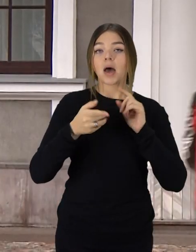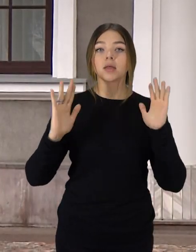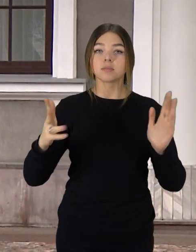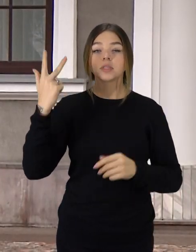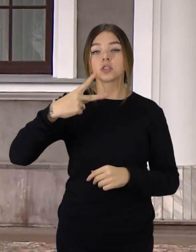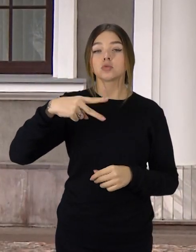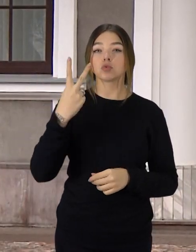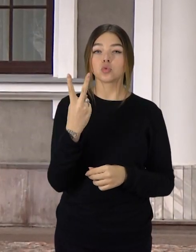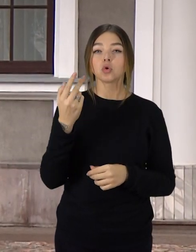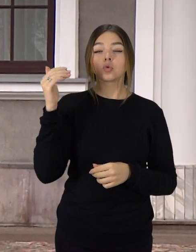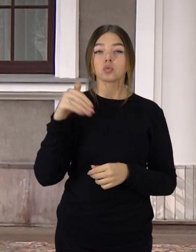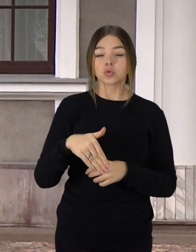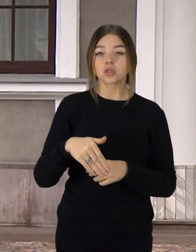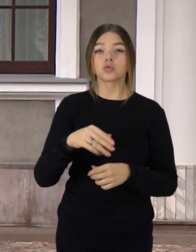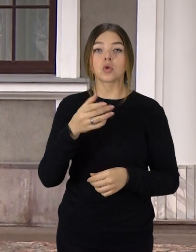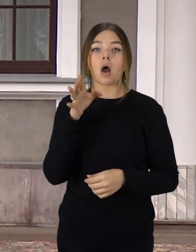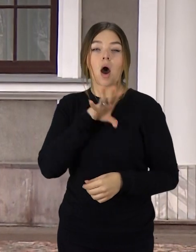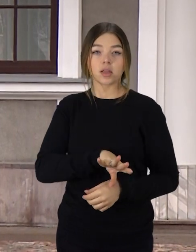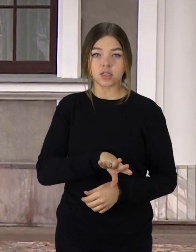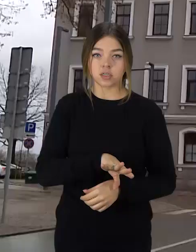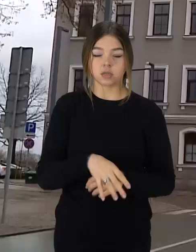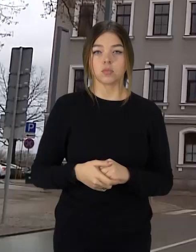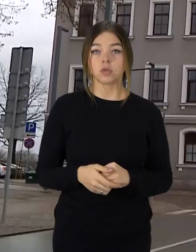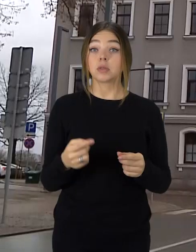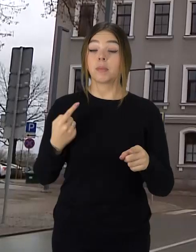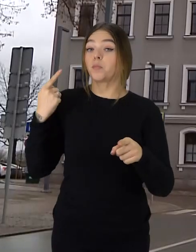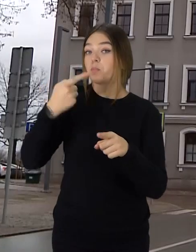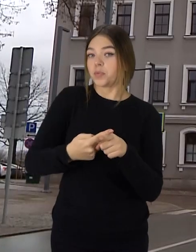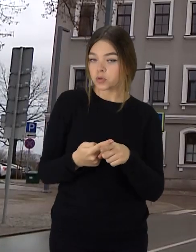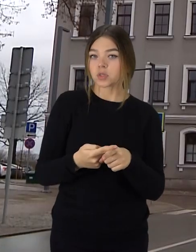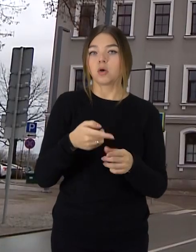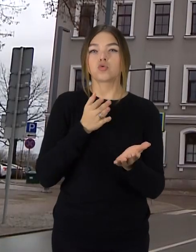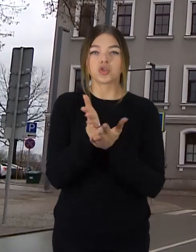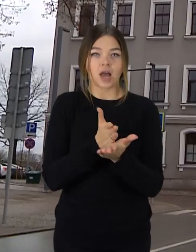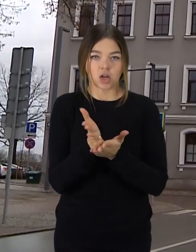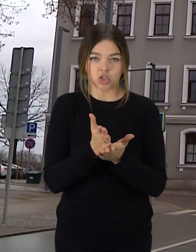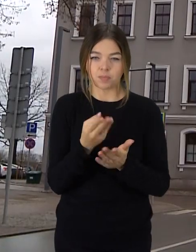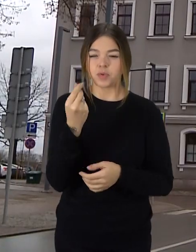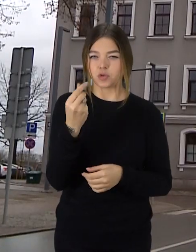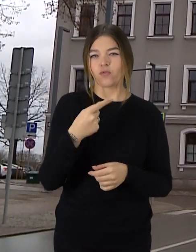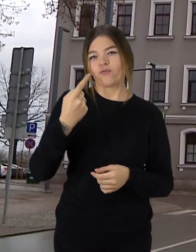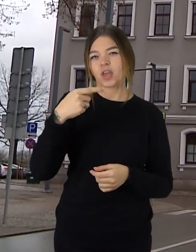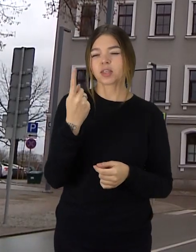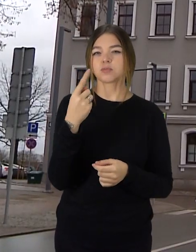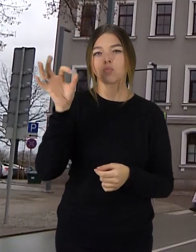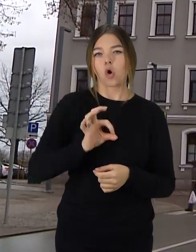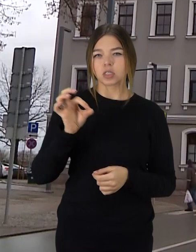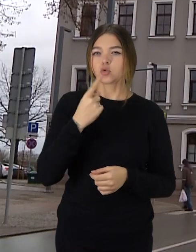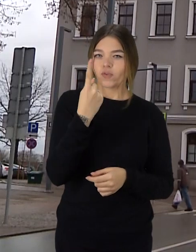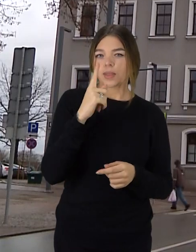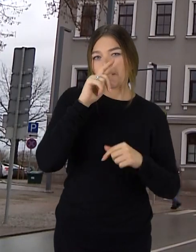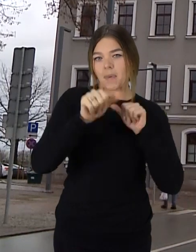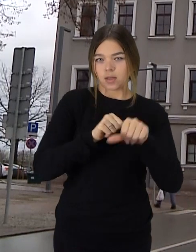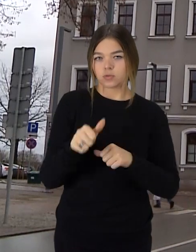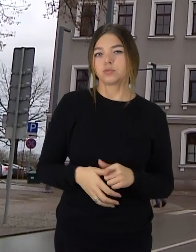reikia skirti kiek daugiau nei 32 tūkstančius eurų atlyginimui. Taip pat galimas priedas už turimo valstybės tarnybos stažą – 1 procentas už